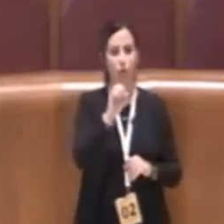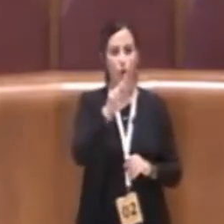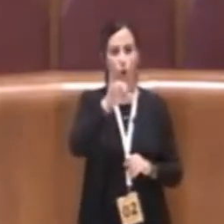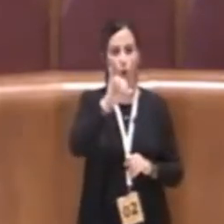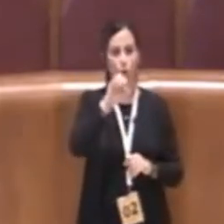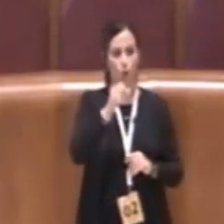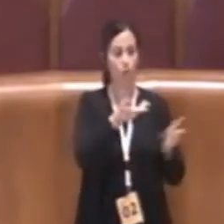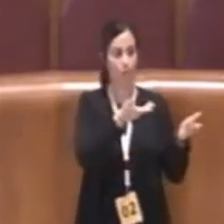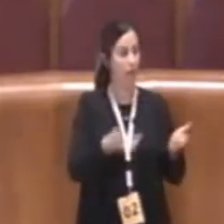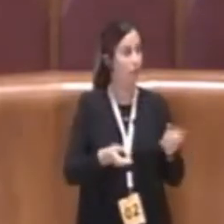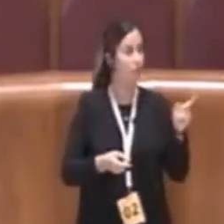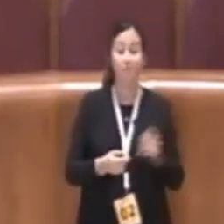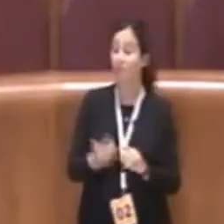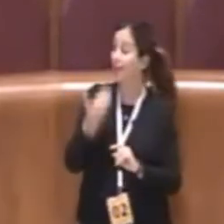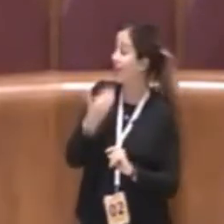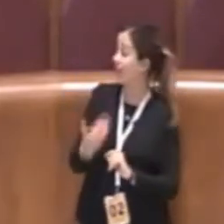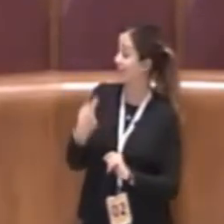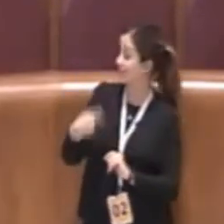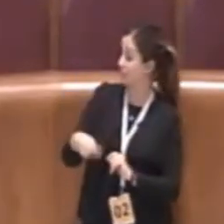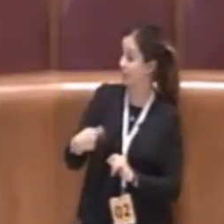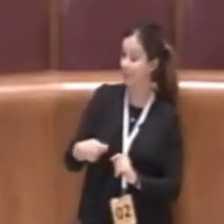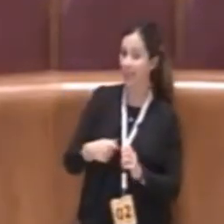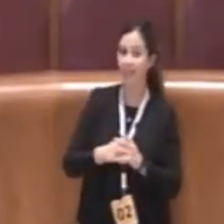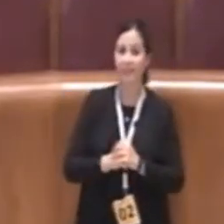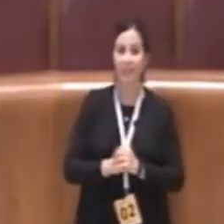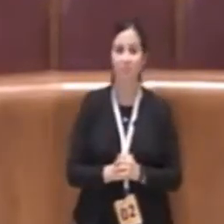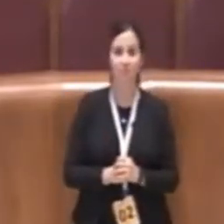Grazie Presidente. Allora,